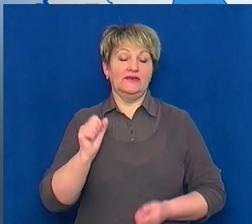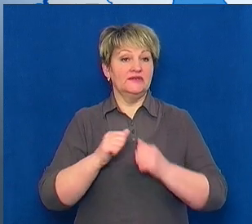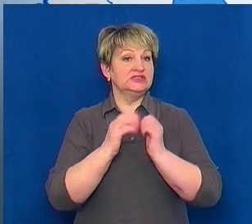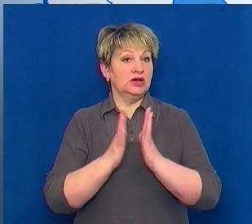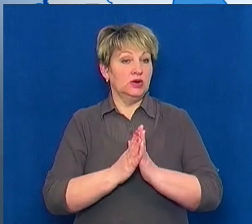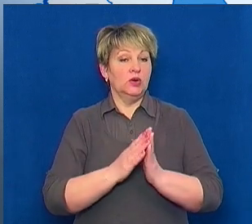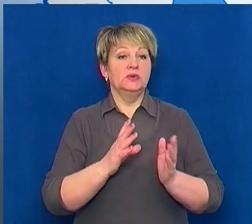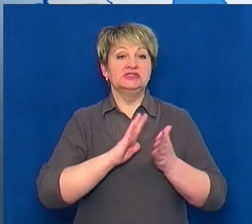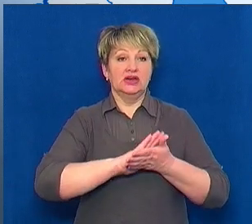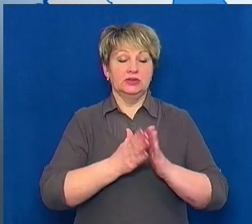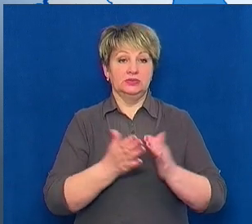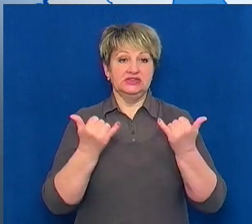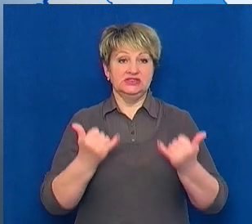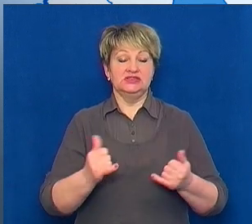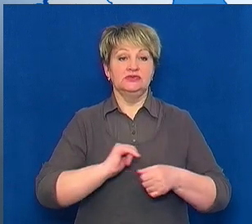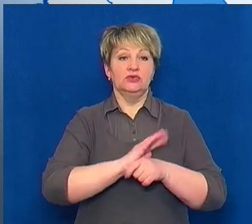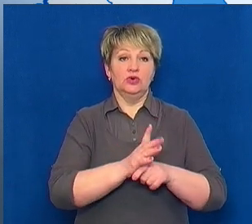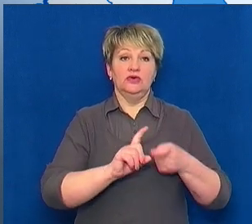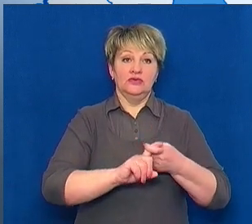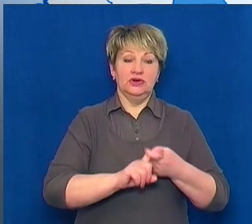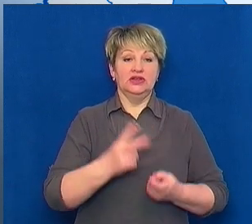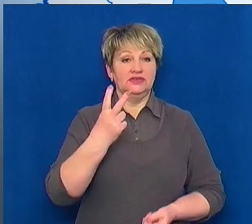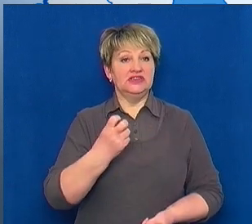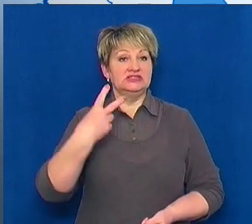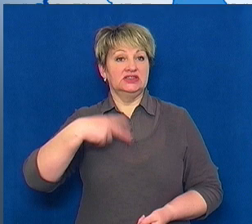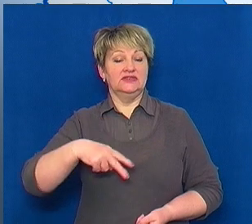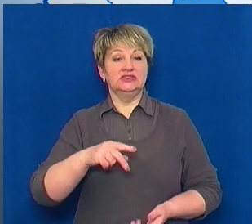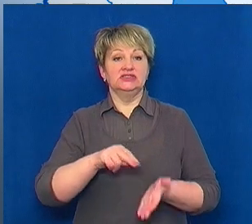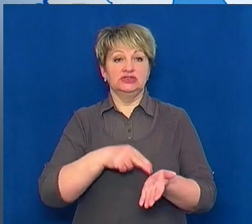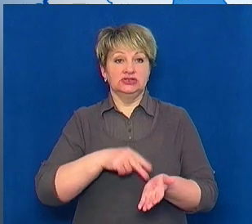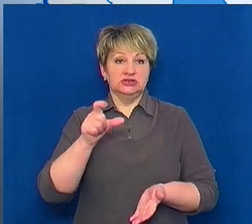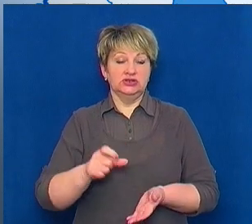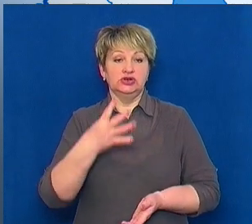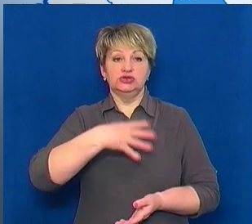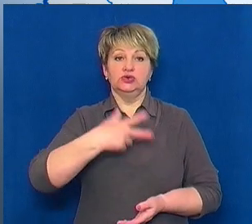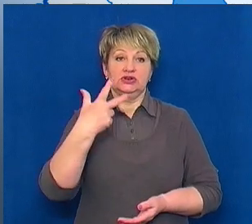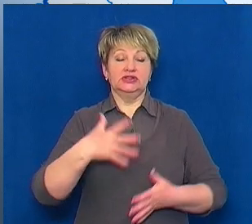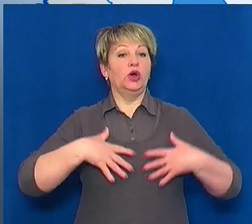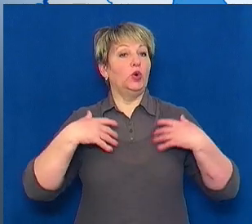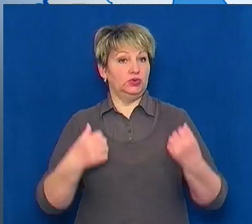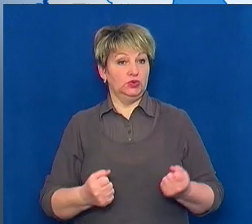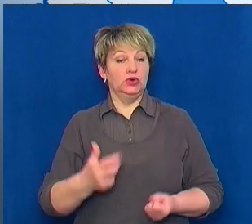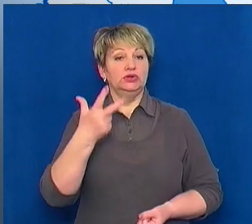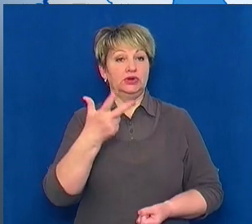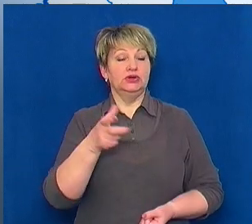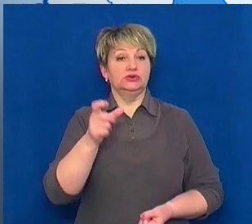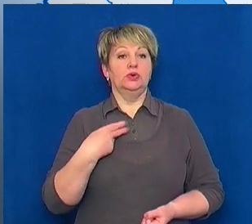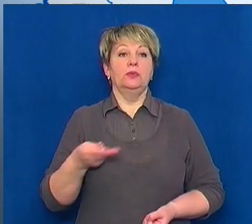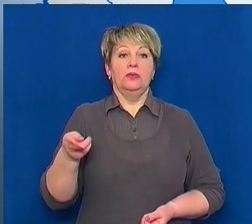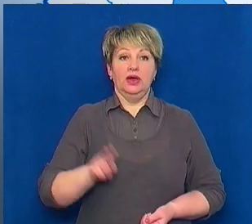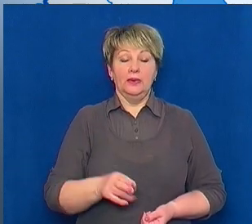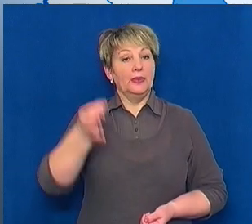її слів, станом на сьогодні коронавірус виявили у 220 черкащан, 43 людини одужали, троє померли.